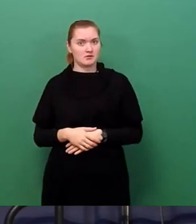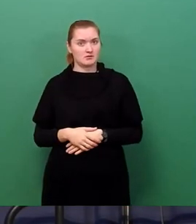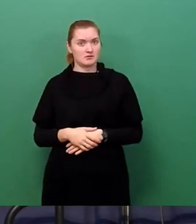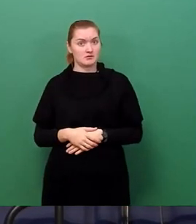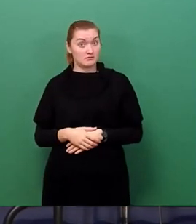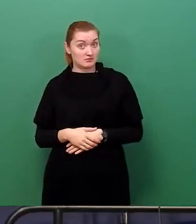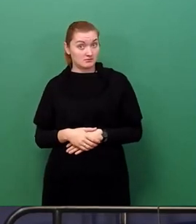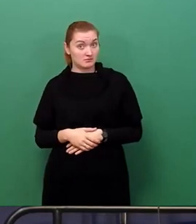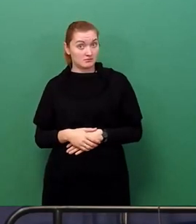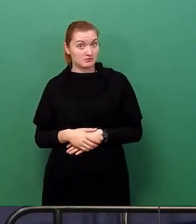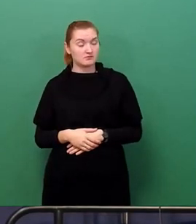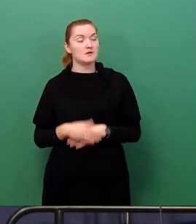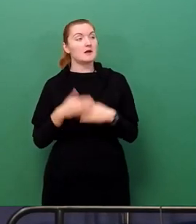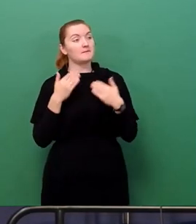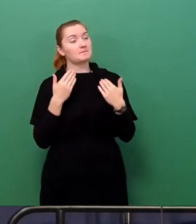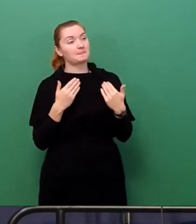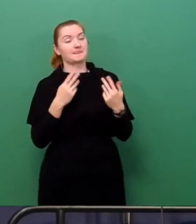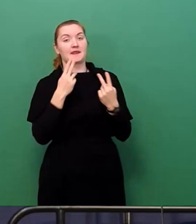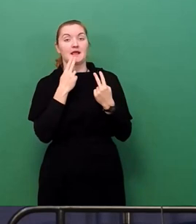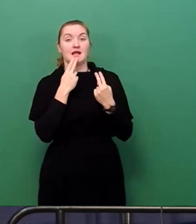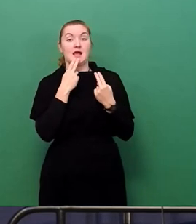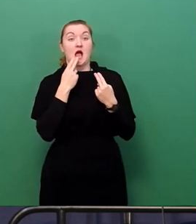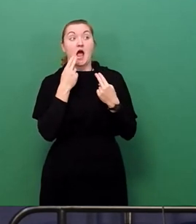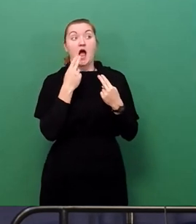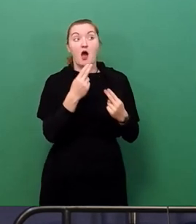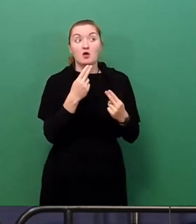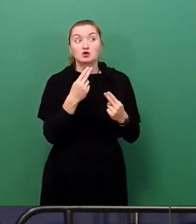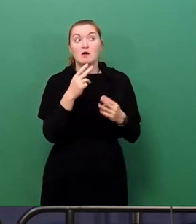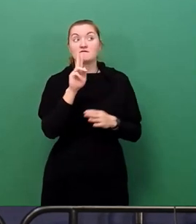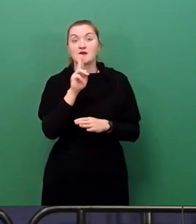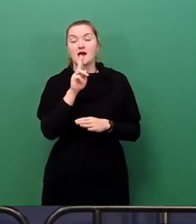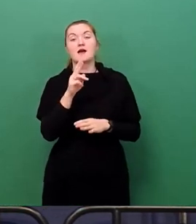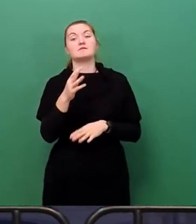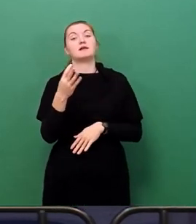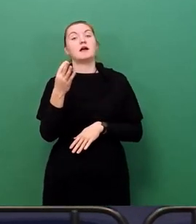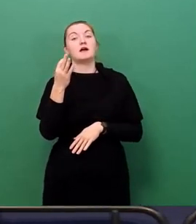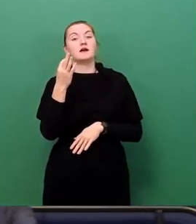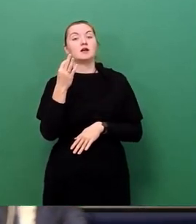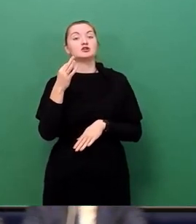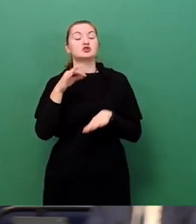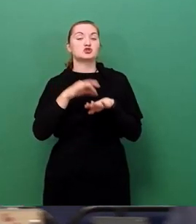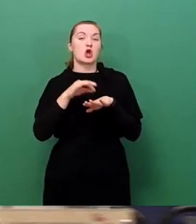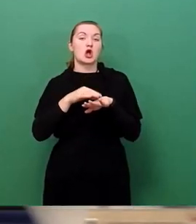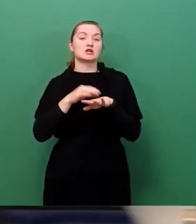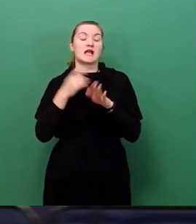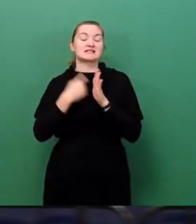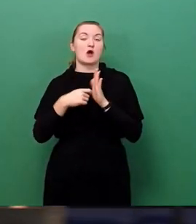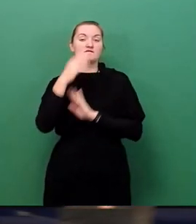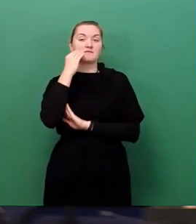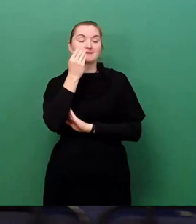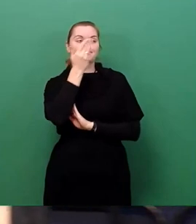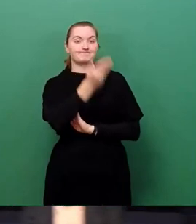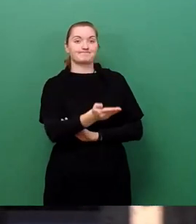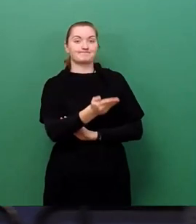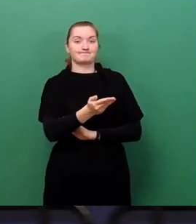Die Beantwortung übernimmt Frau Kollegin Dr. Kaufmann. Ja, sehr geehrter